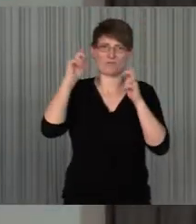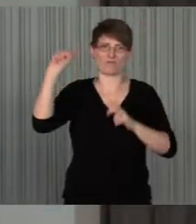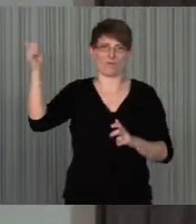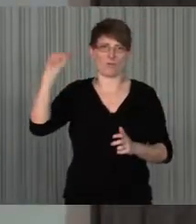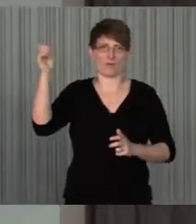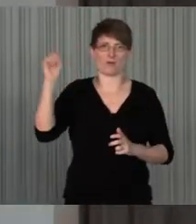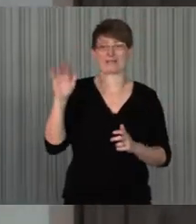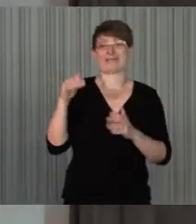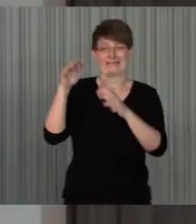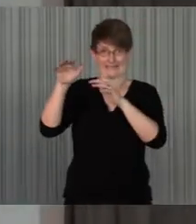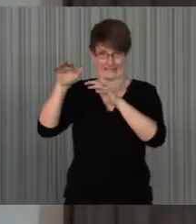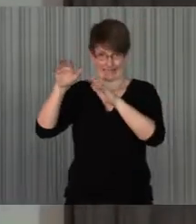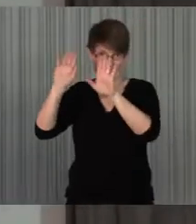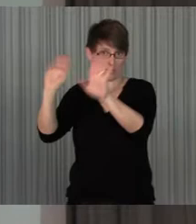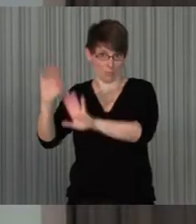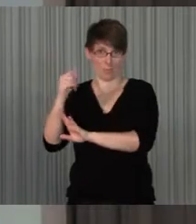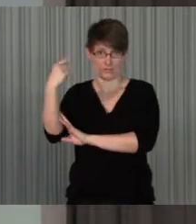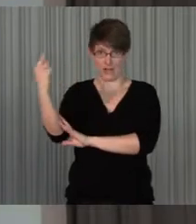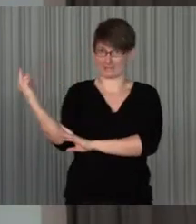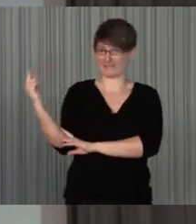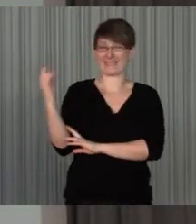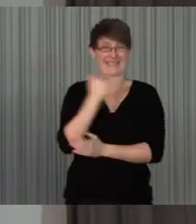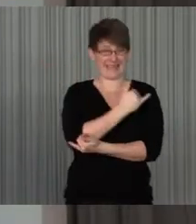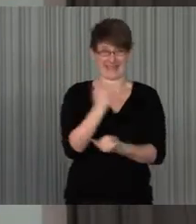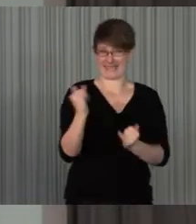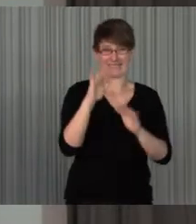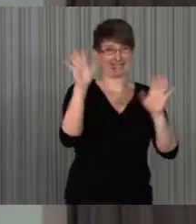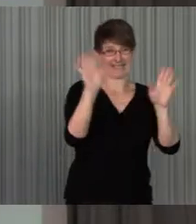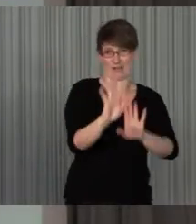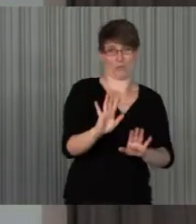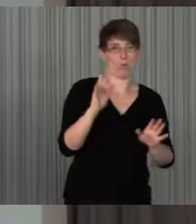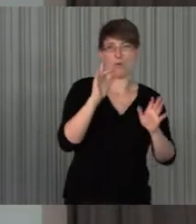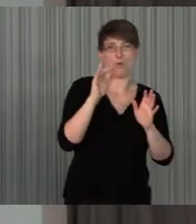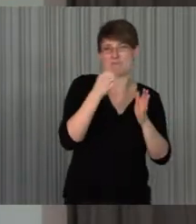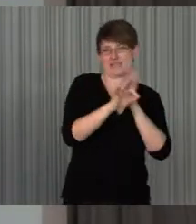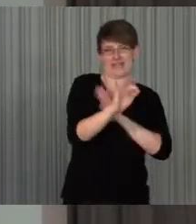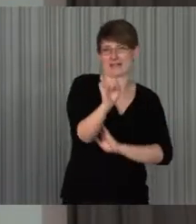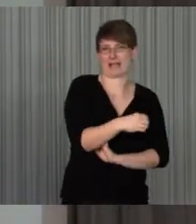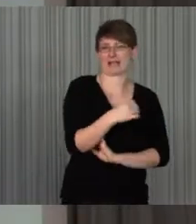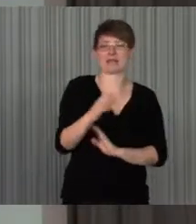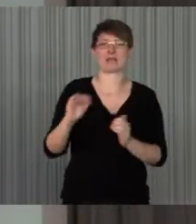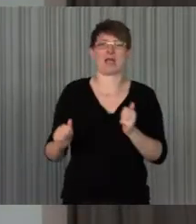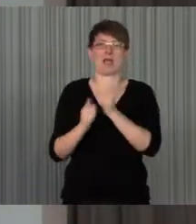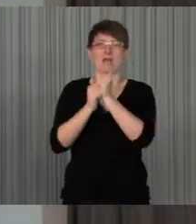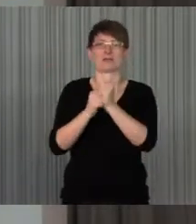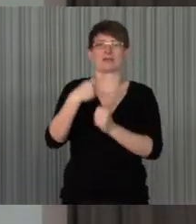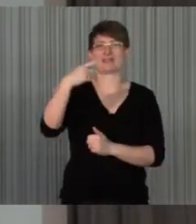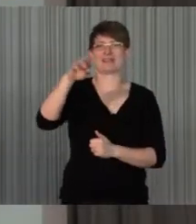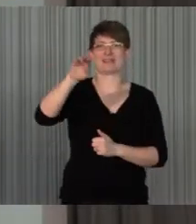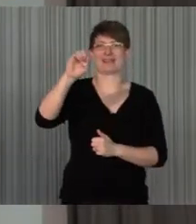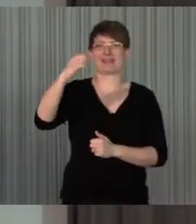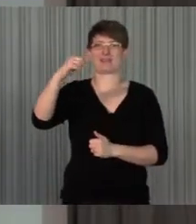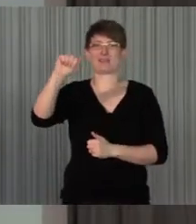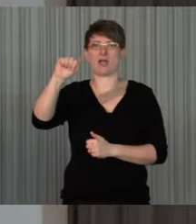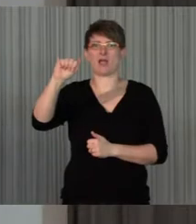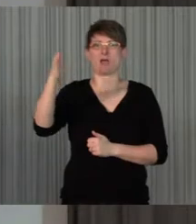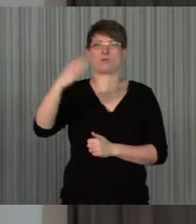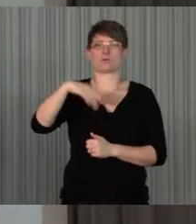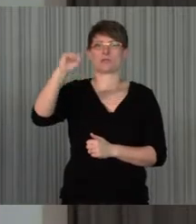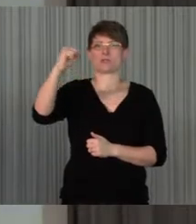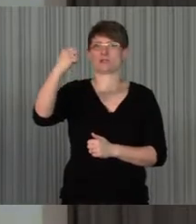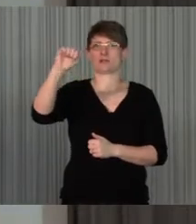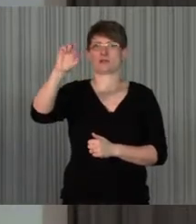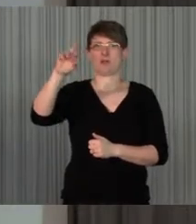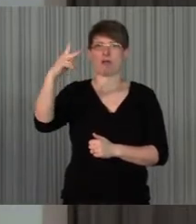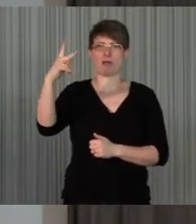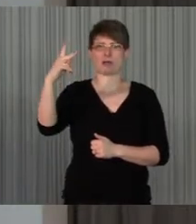eine Technik, die das Kino vorhalten muss, das kann sich nicht ins Kino leisten. Das sind auch solche Apps wie Greta und Stark, das hat ja der